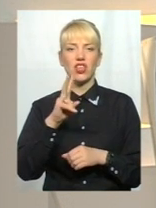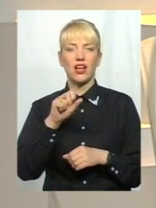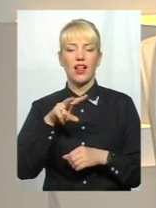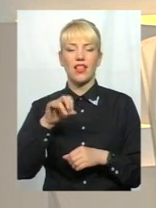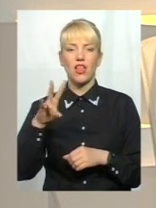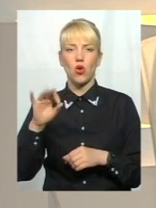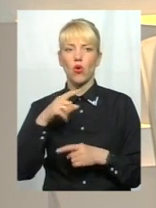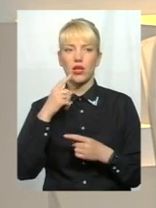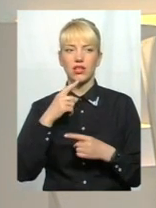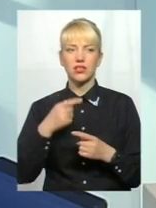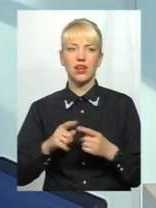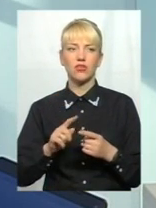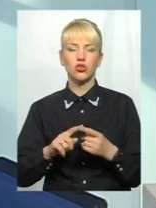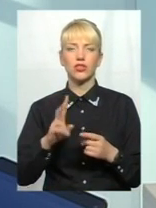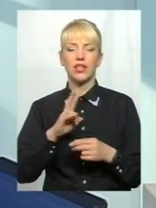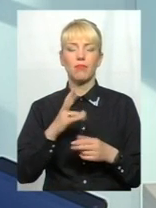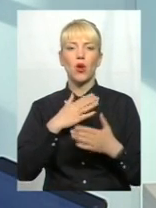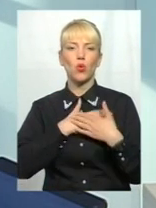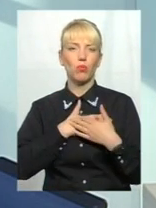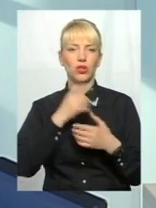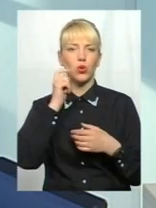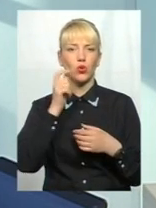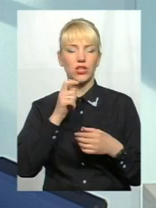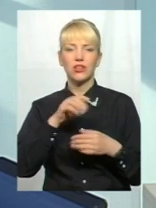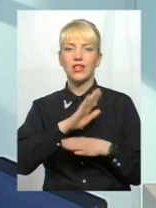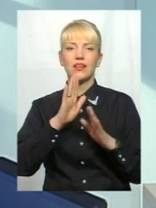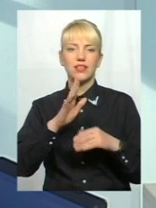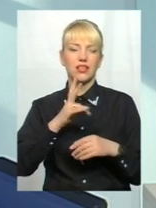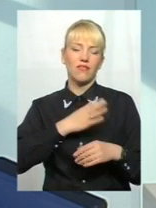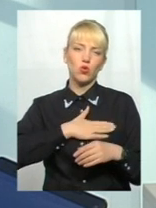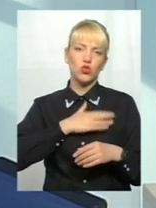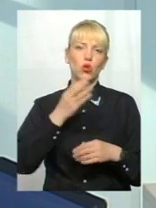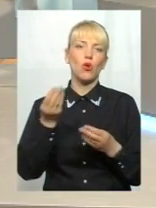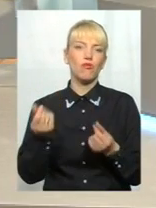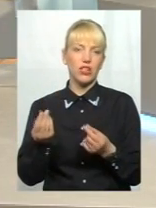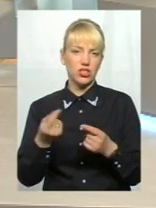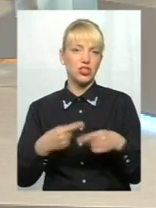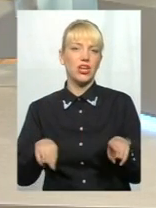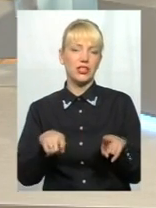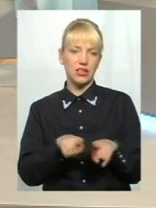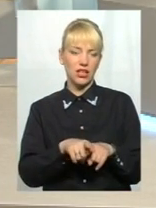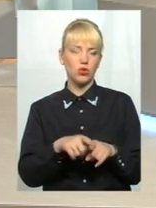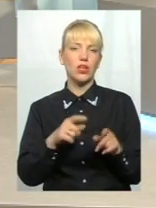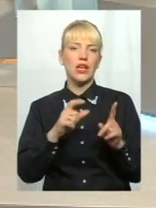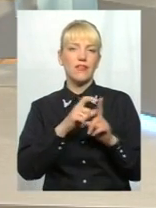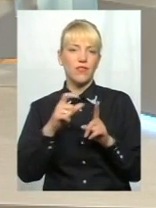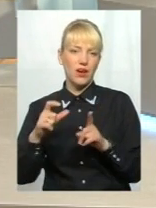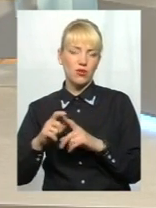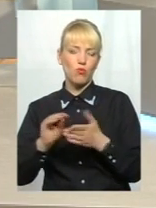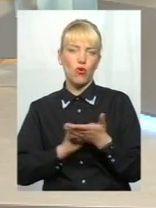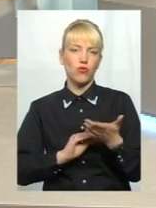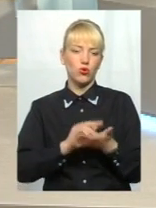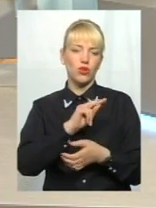любити Україну треба не тільки до глибини душі, а й до глиблий кишені. Часто цю фразу повторював і В'ячеслав